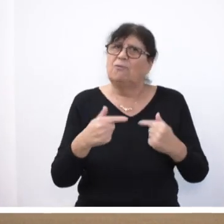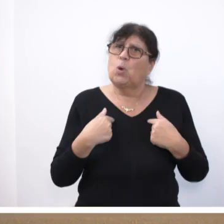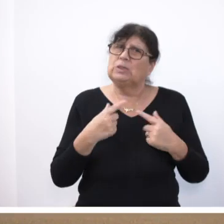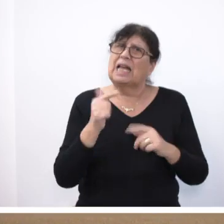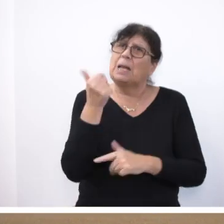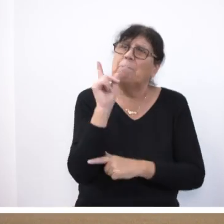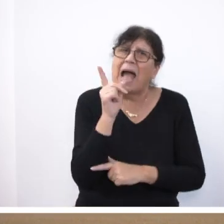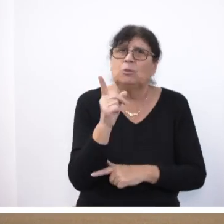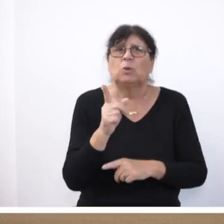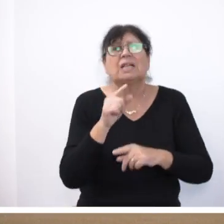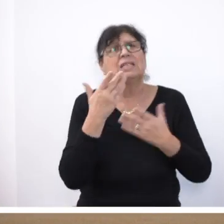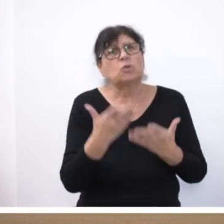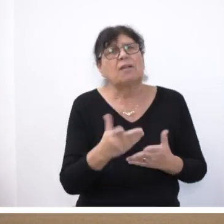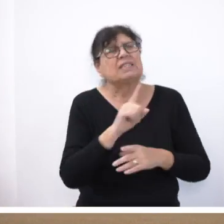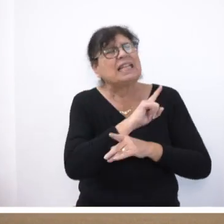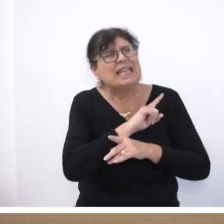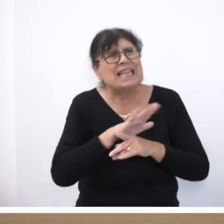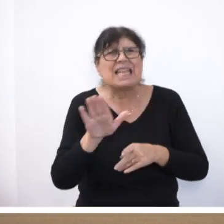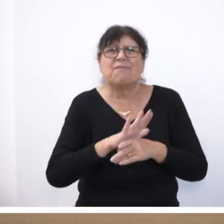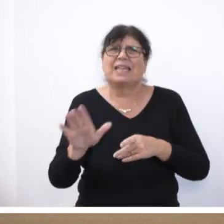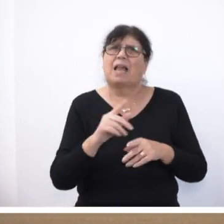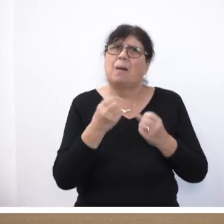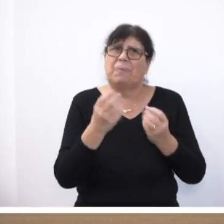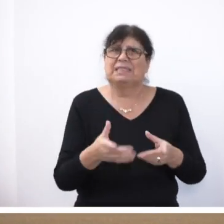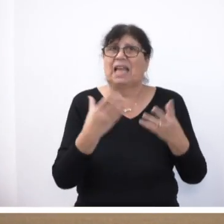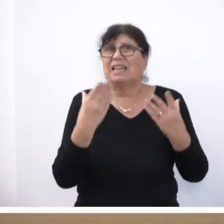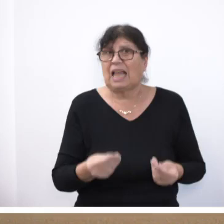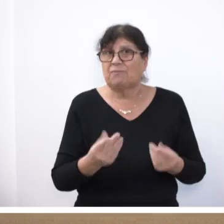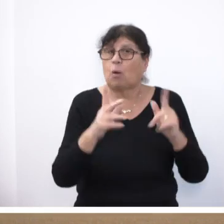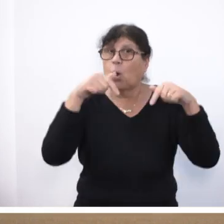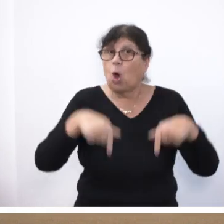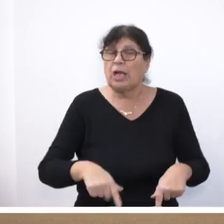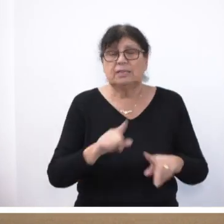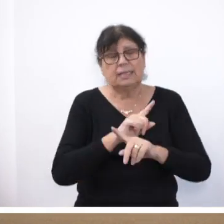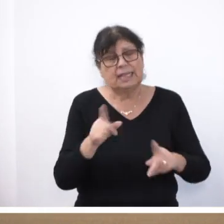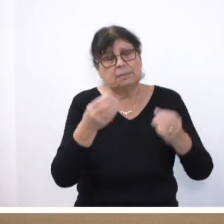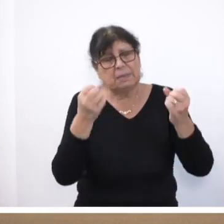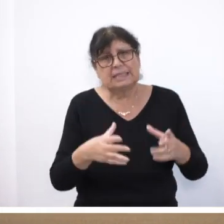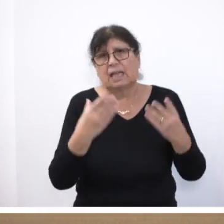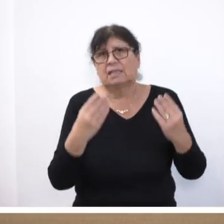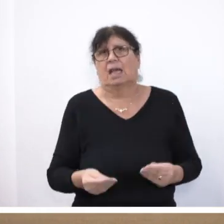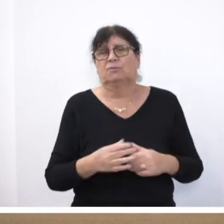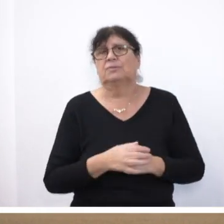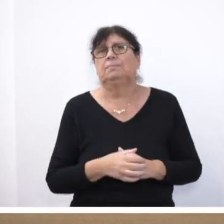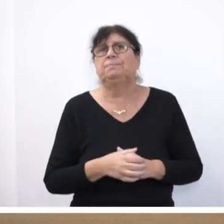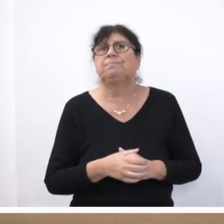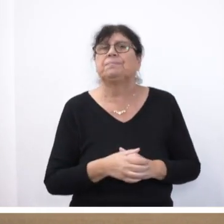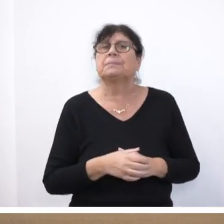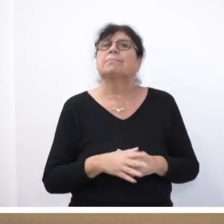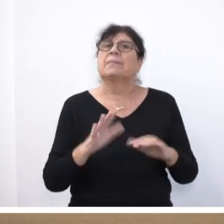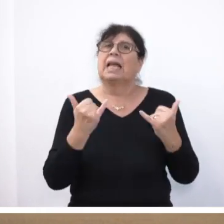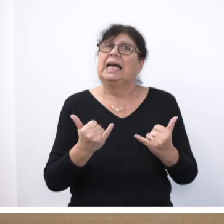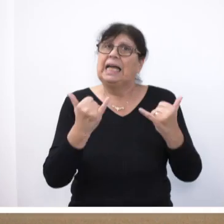dass so etwas nie mehr passieren darf. Nie mehr und auch heute nicht passieren darf. Und jetzt